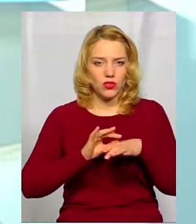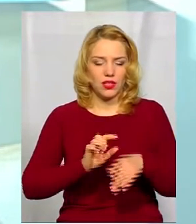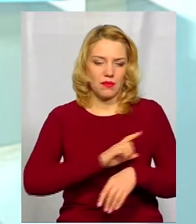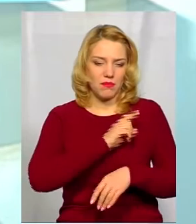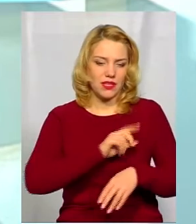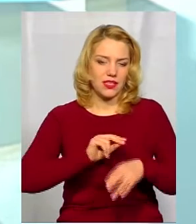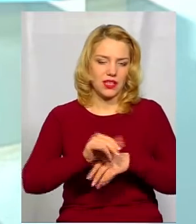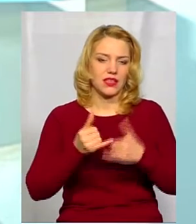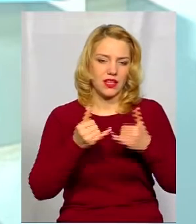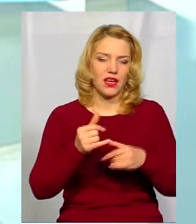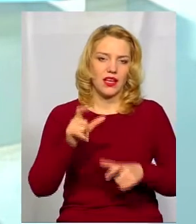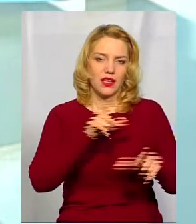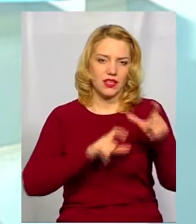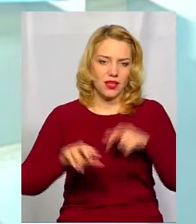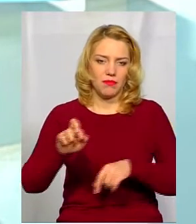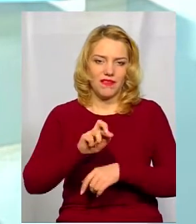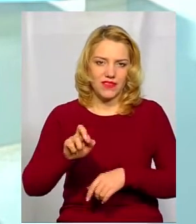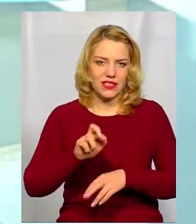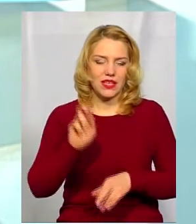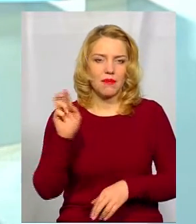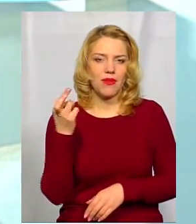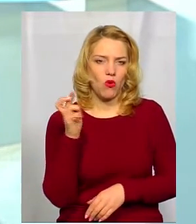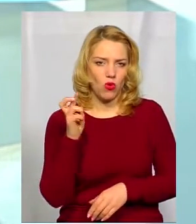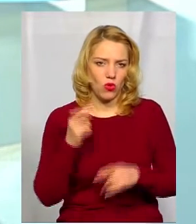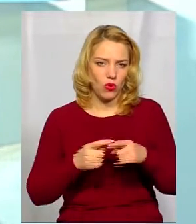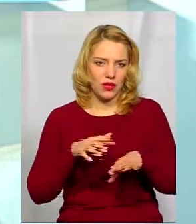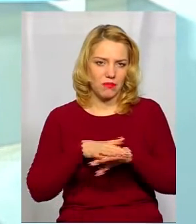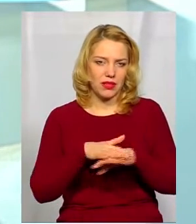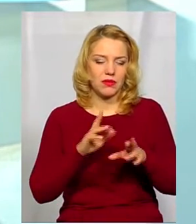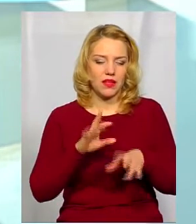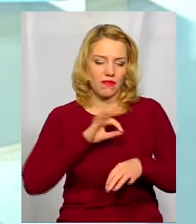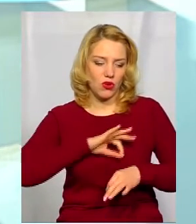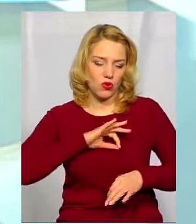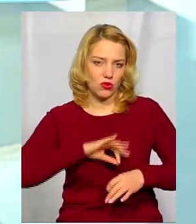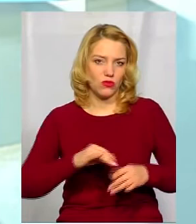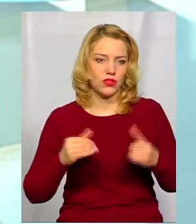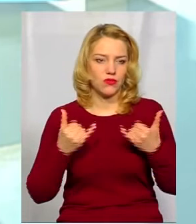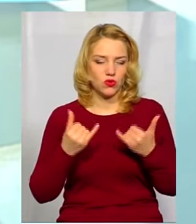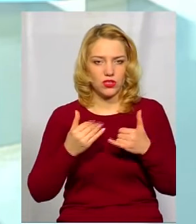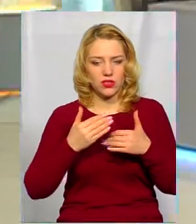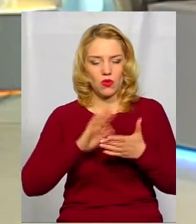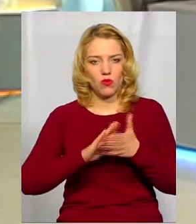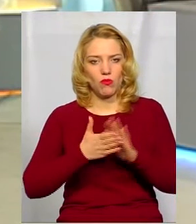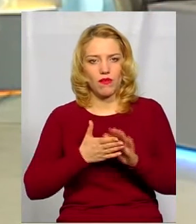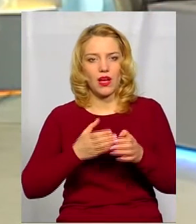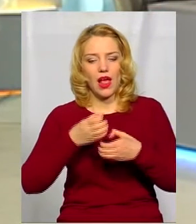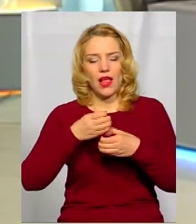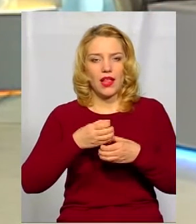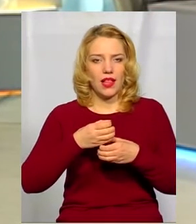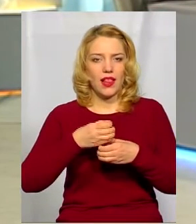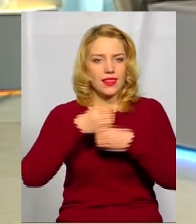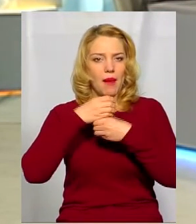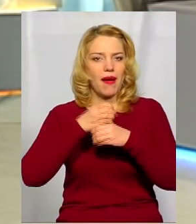вчителів хімії, біології, фізики, математики, як використовувати в сучасних умовах лабораторне обладнання. Адже для всіх